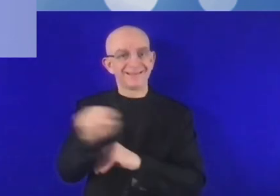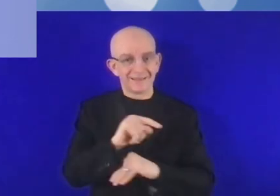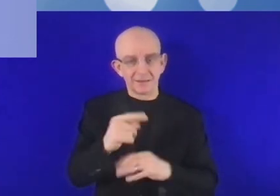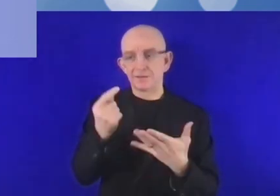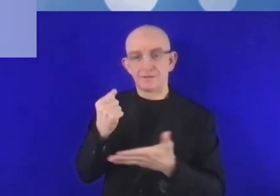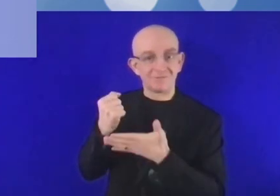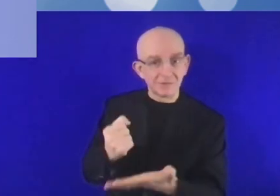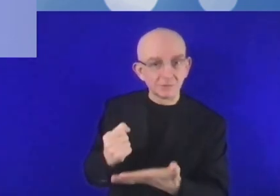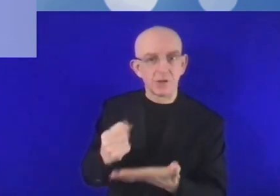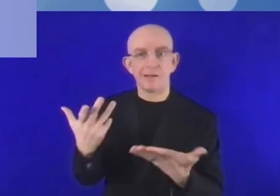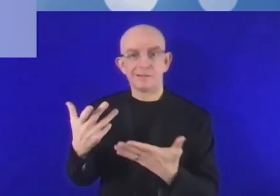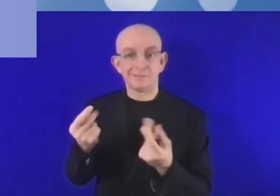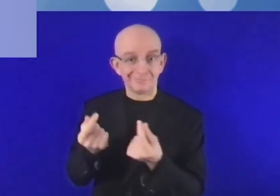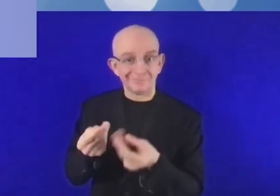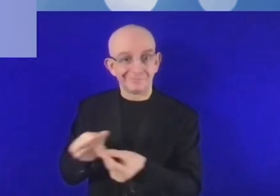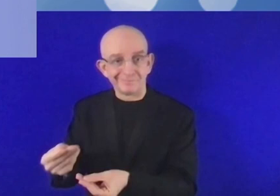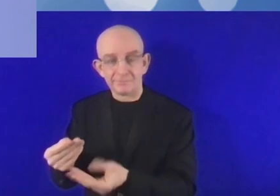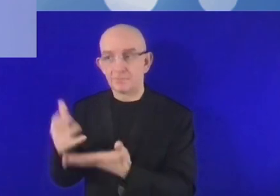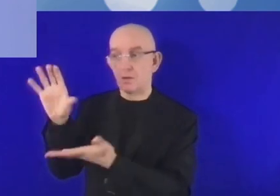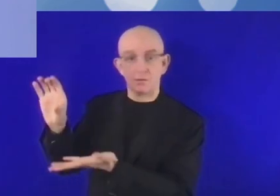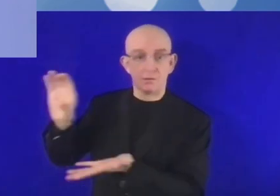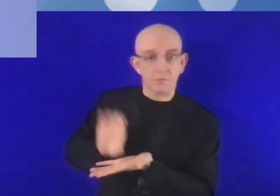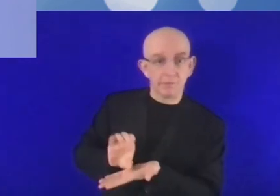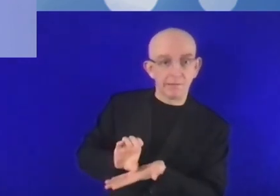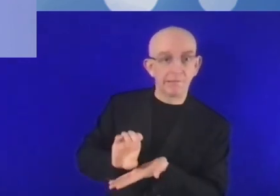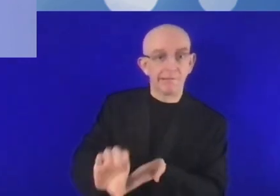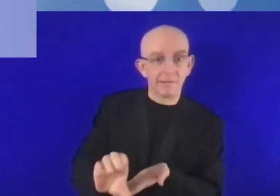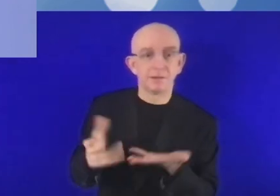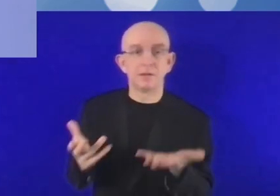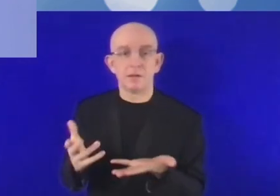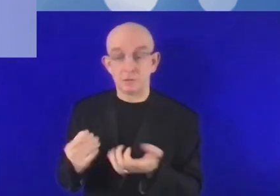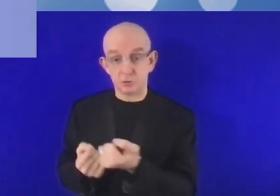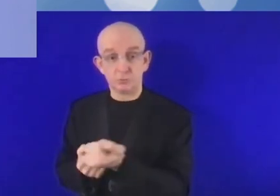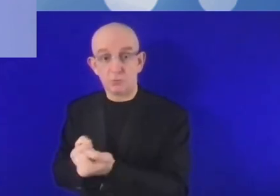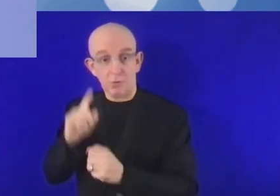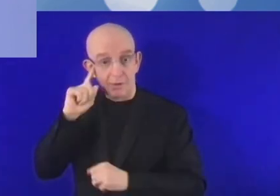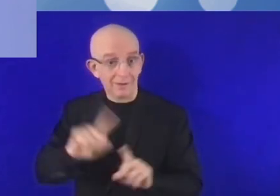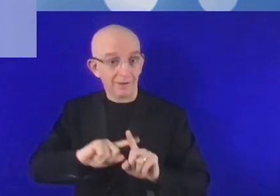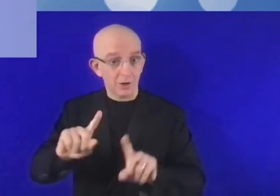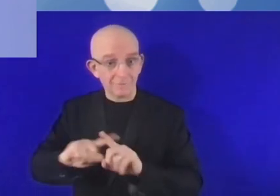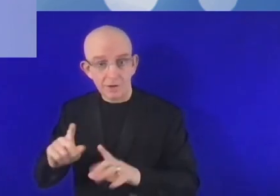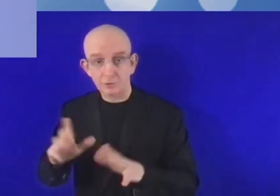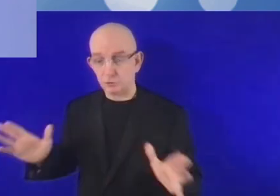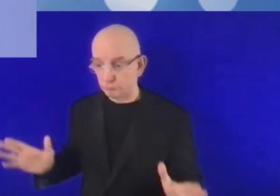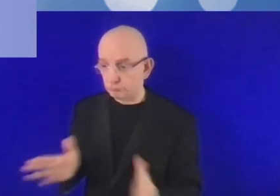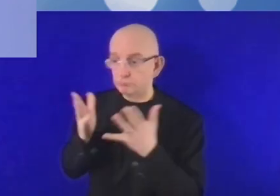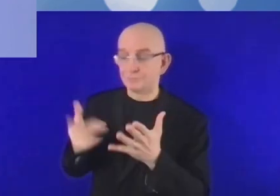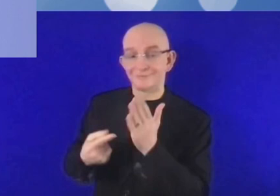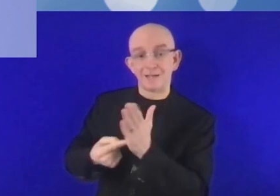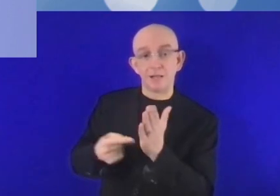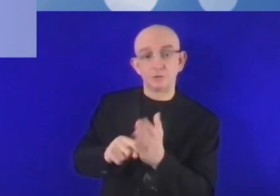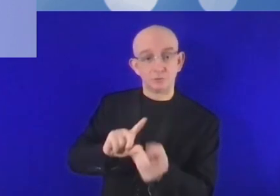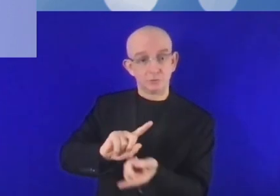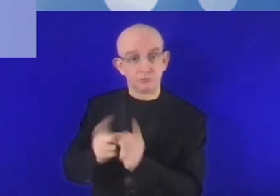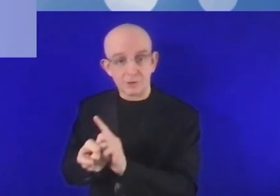outils qui vont pouvoir le mieux accompagner le développement économique, l'innovation. Il nous faut donc ici